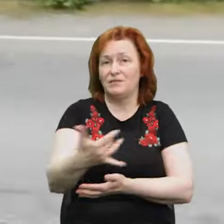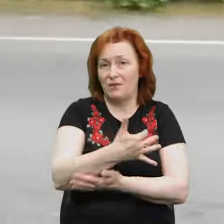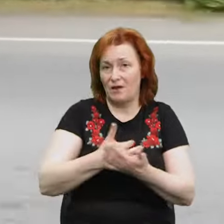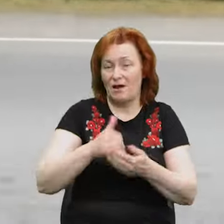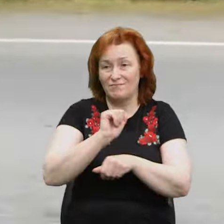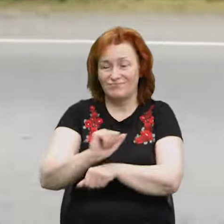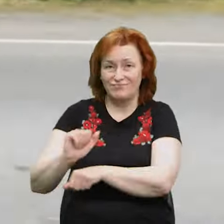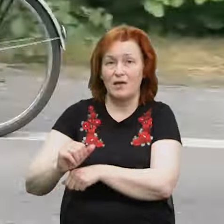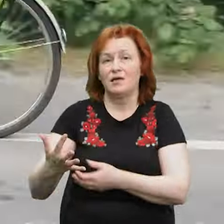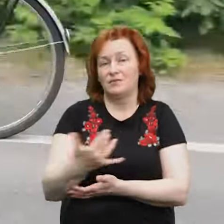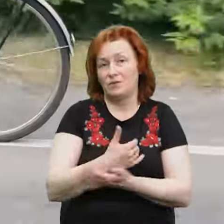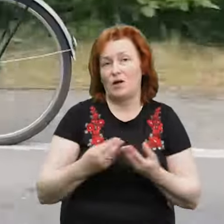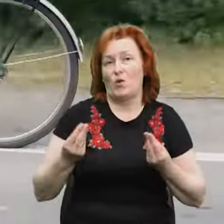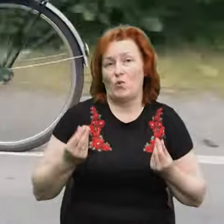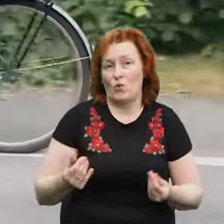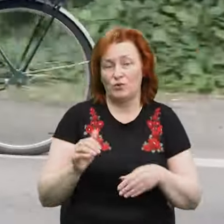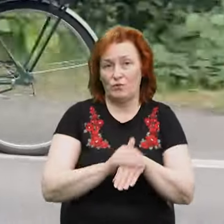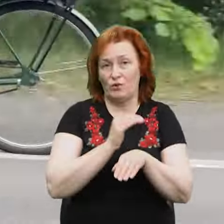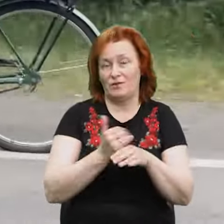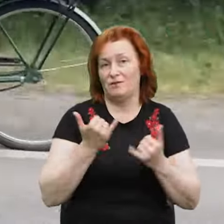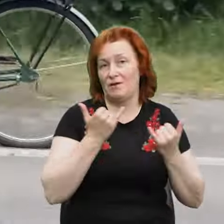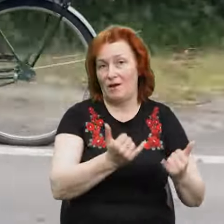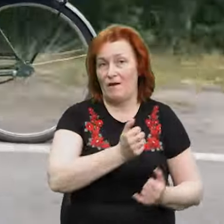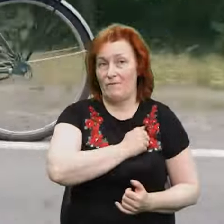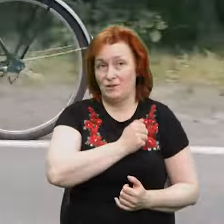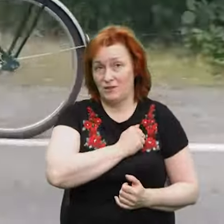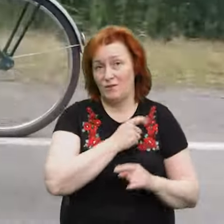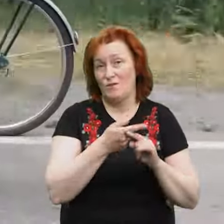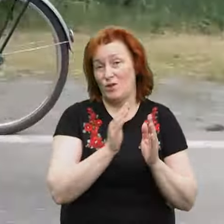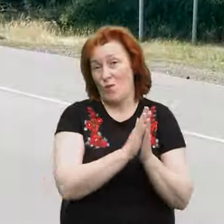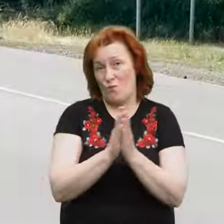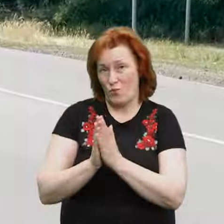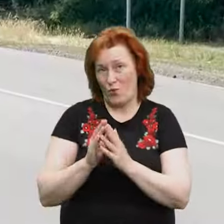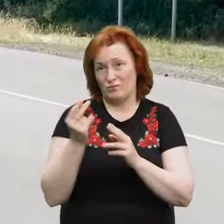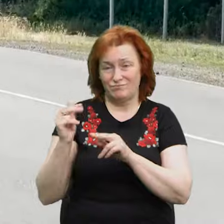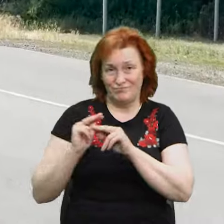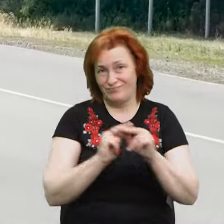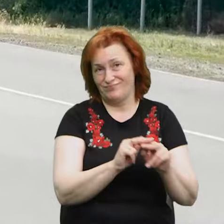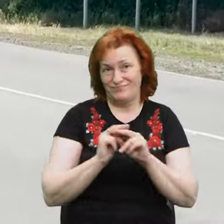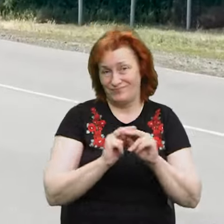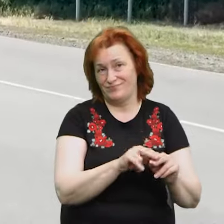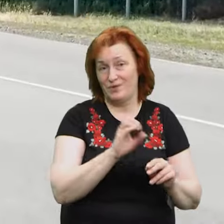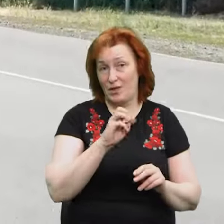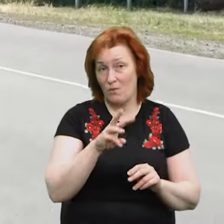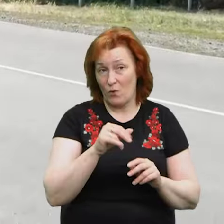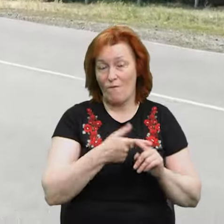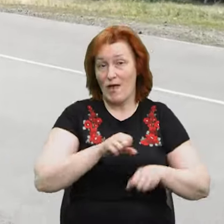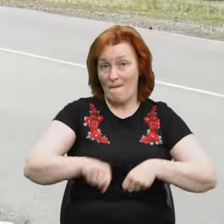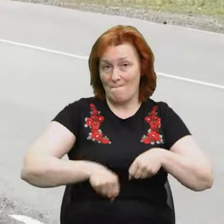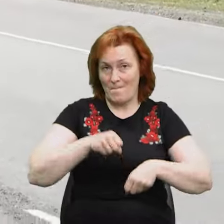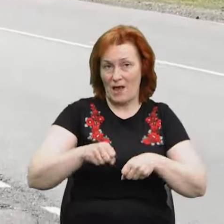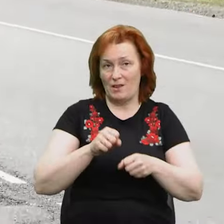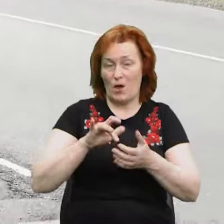публікує фотографії із благодійного веломаршруту та просить зробити донат за вказаними реквізитами. Цього року його велоподорож